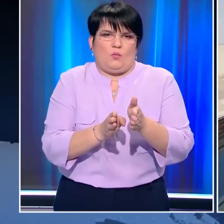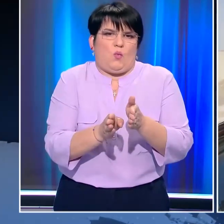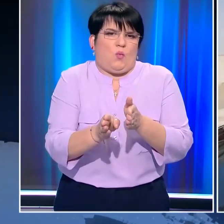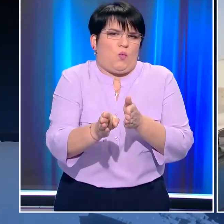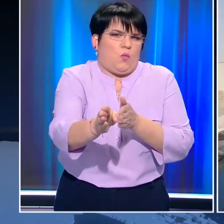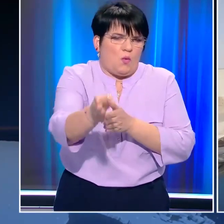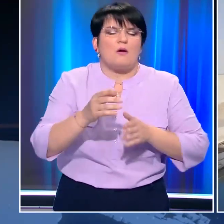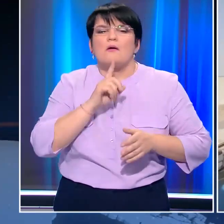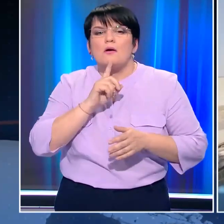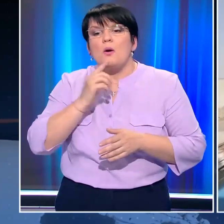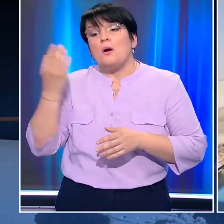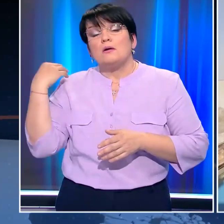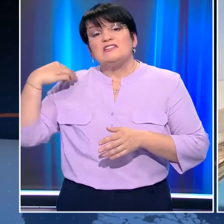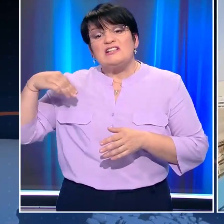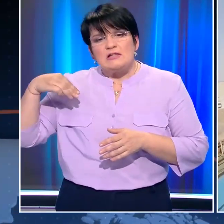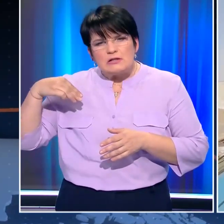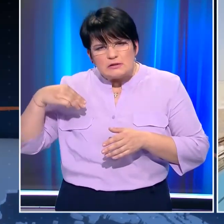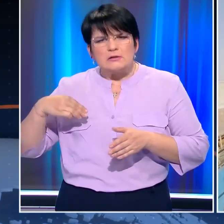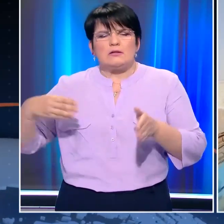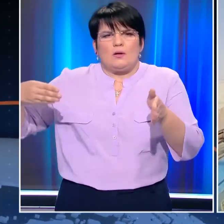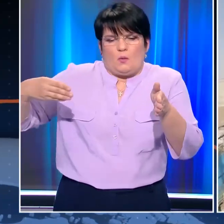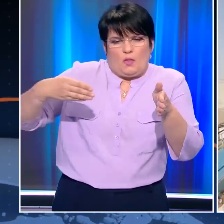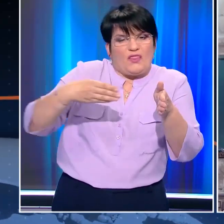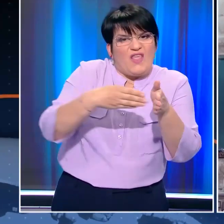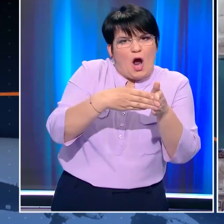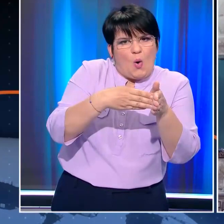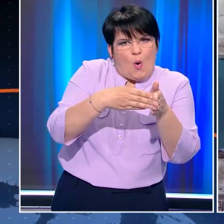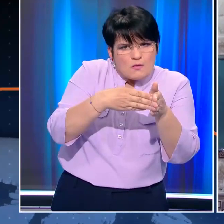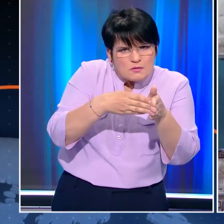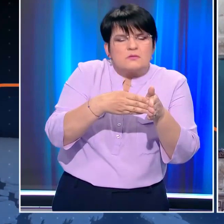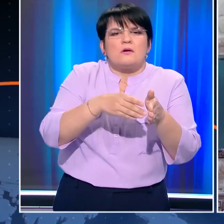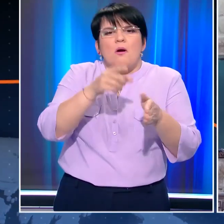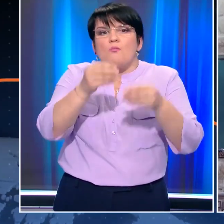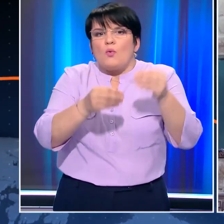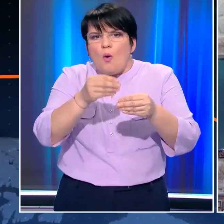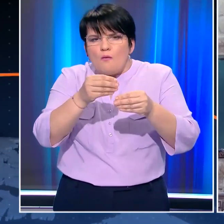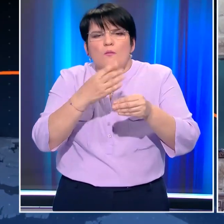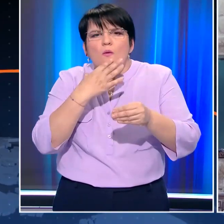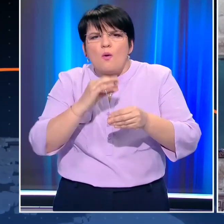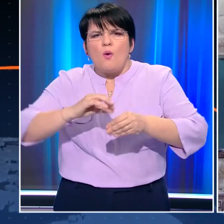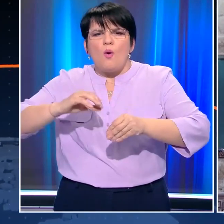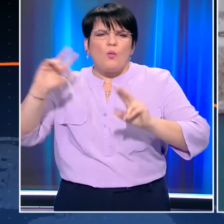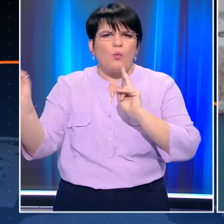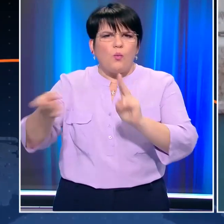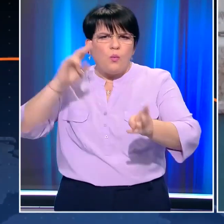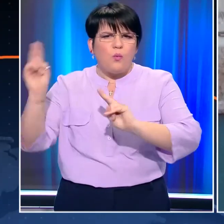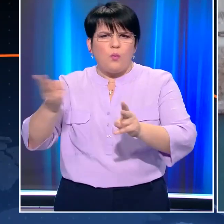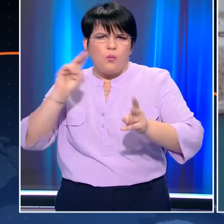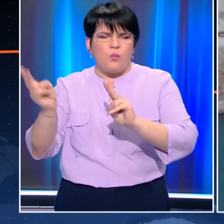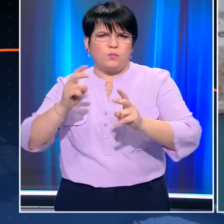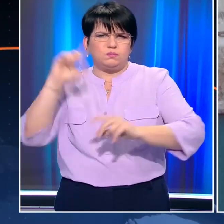Από την περασμένη Τρίτη το Evergreen ήταν σφινομένο διαγώνια στο νότιο τμήμα της διόρυγας του Σουέζ, εξαιτίας ρηπής ανέμου εν μέσω